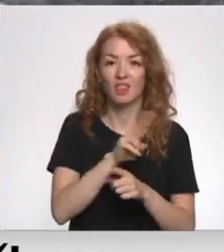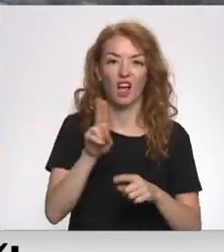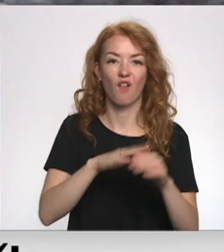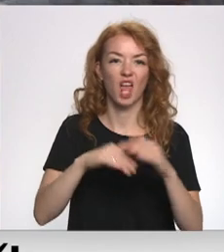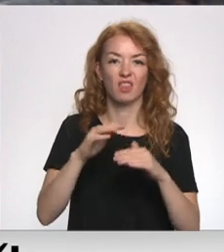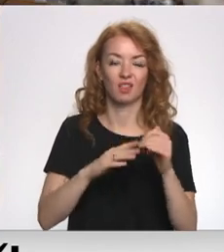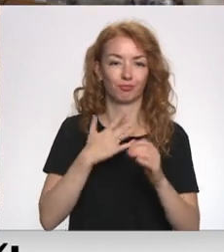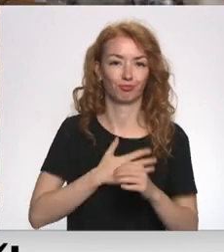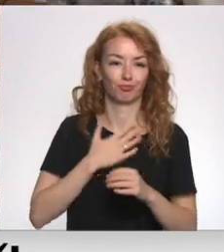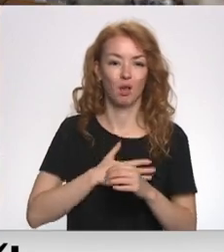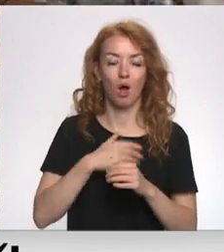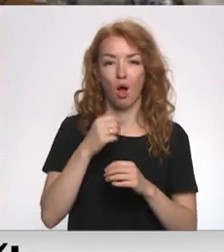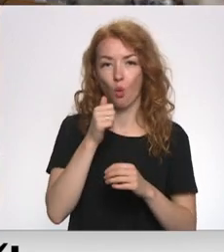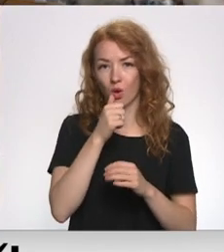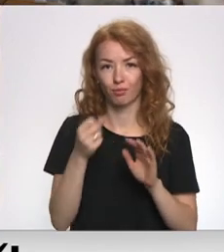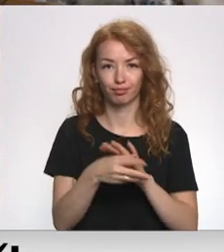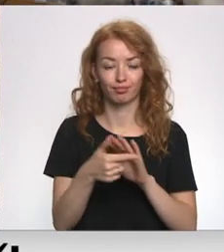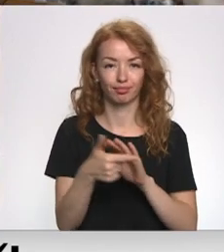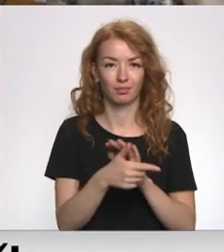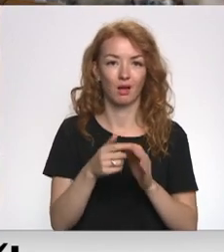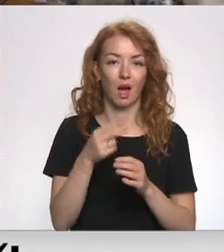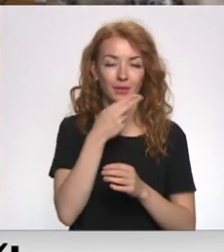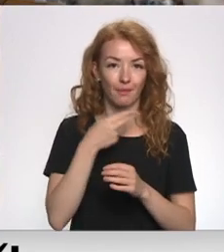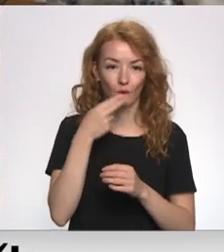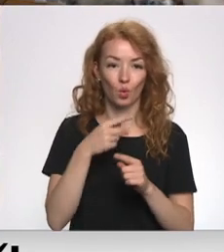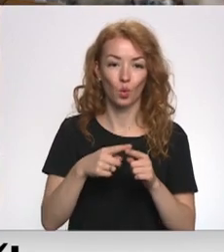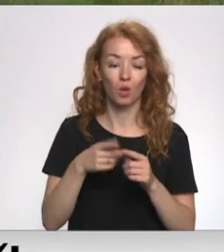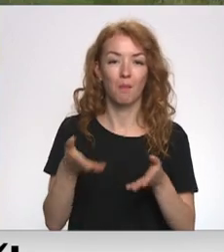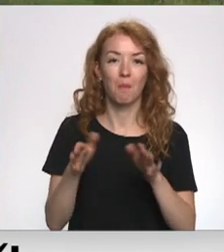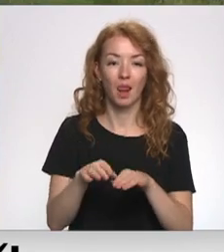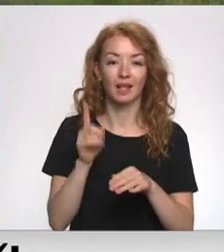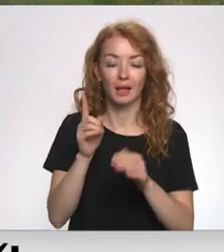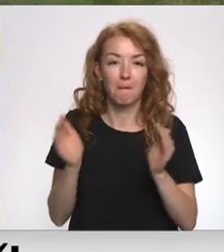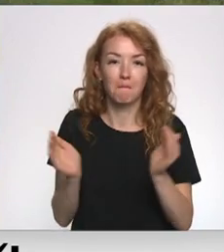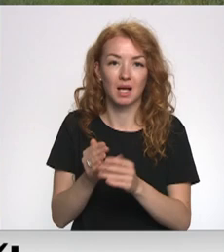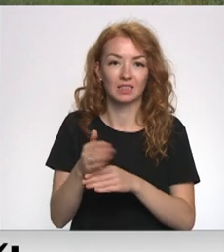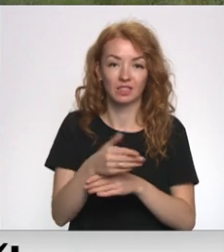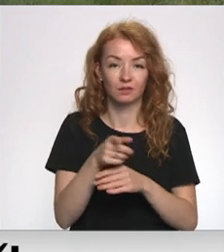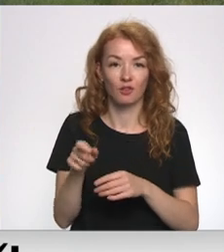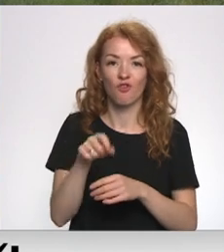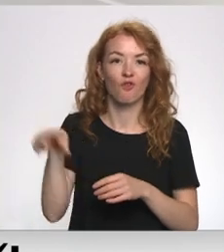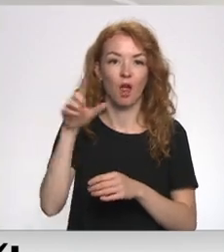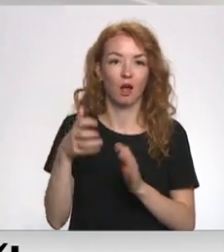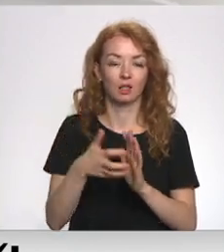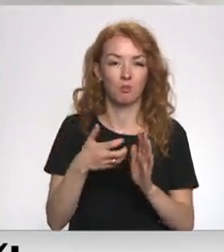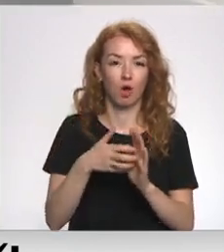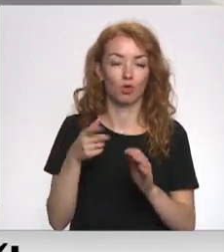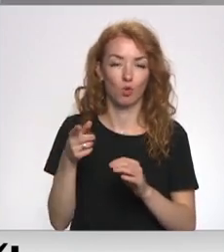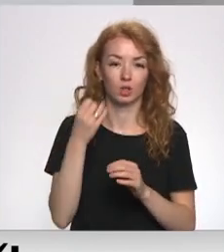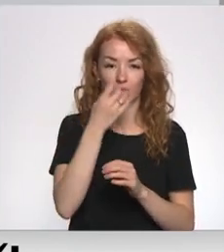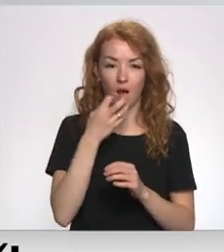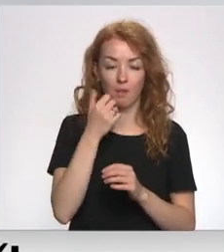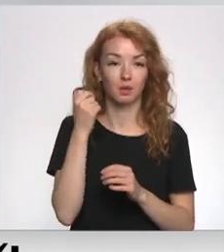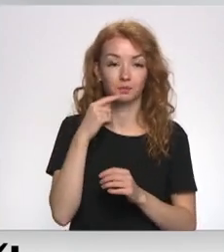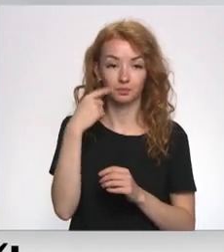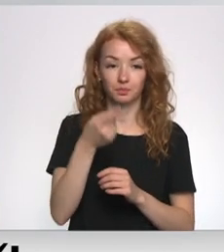apsaimniekošanai. Un tikai lielo zivju nozvējai, atstājot ūdenī mazākās, kas patērē visvairāk skābekļa. Mēs, patams, divi smirst